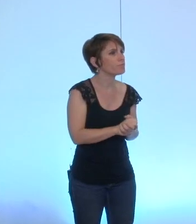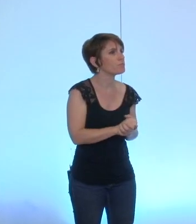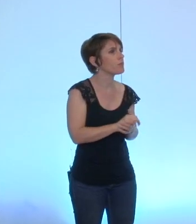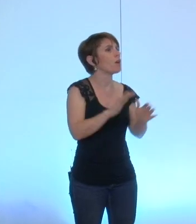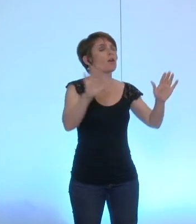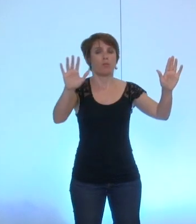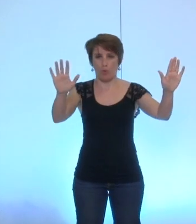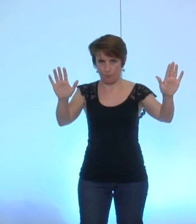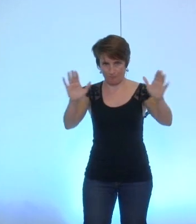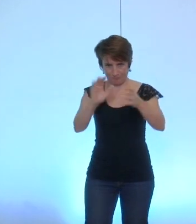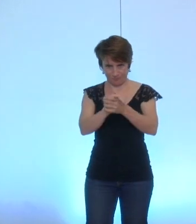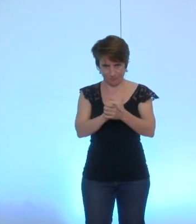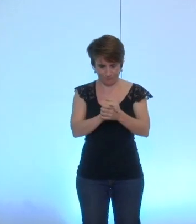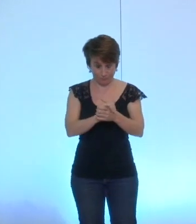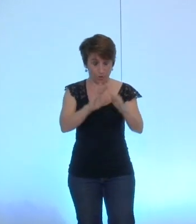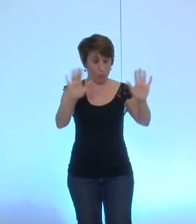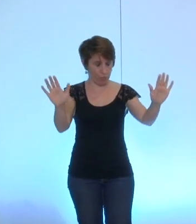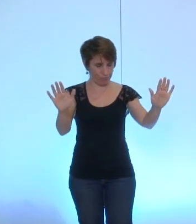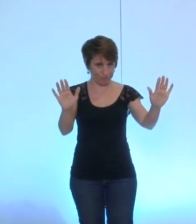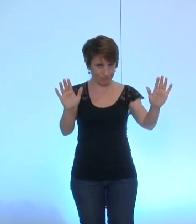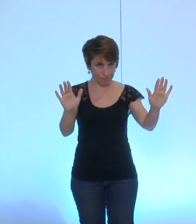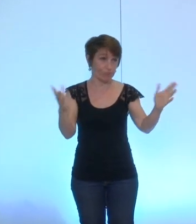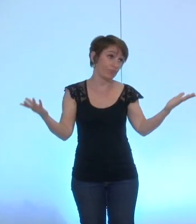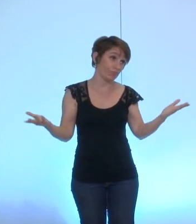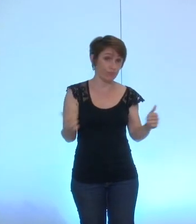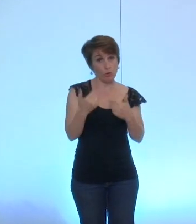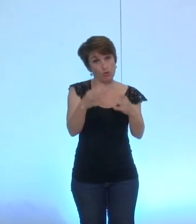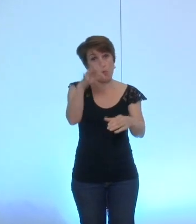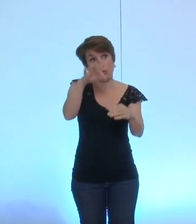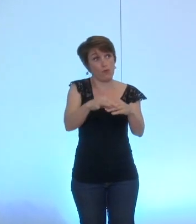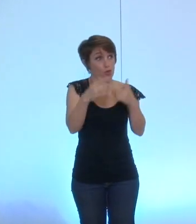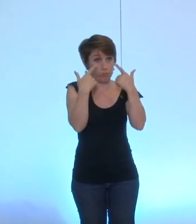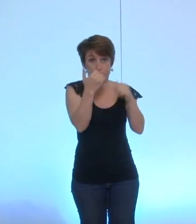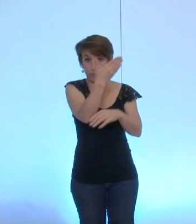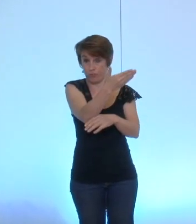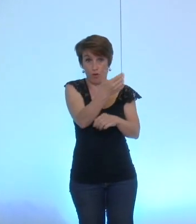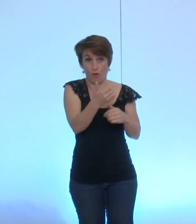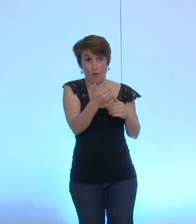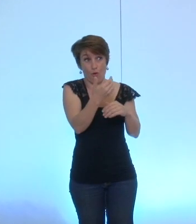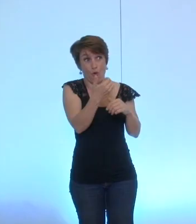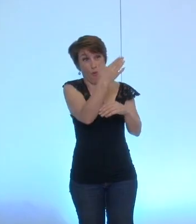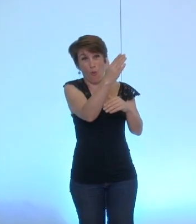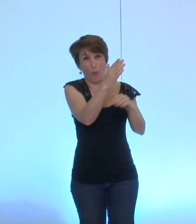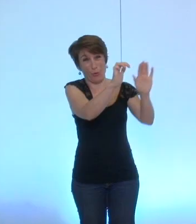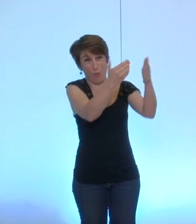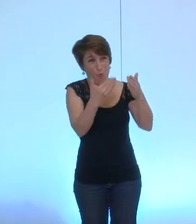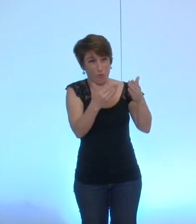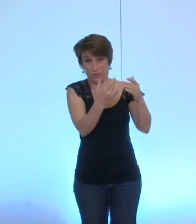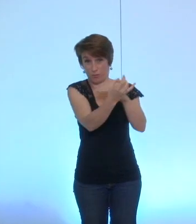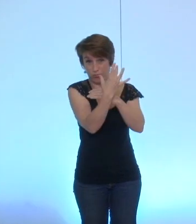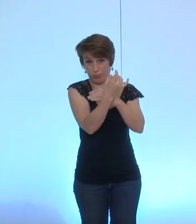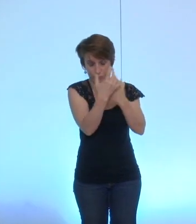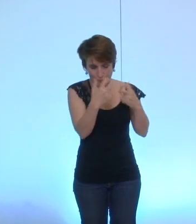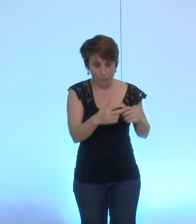allez donc nous avons l'amendement donc je mets aux voix puisque manifestement il n pas de proposition particulière